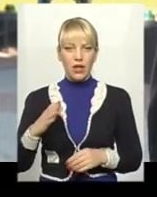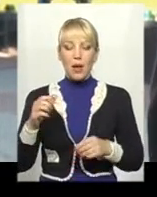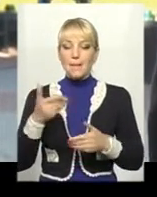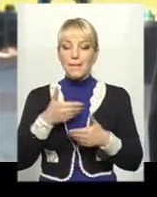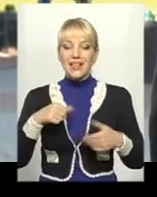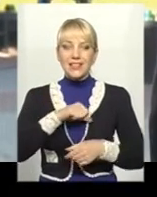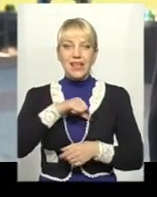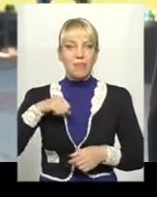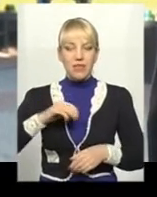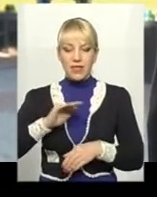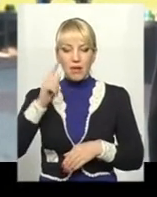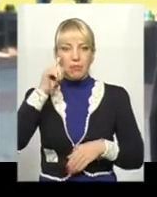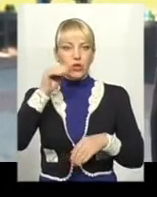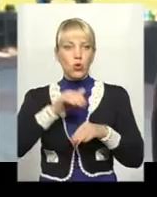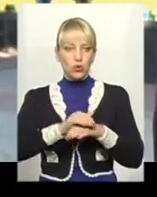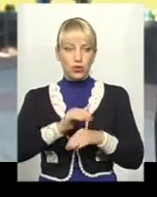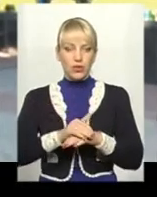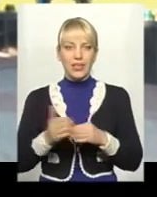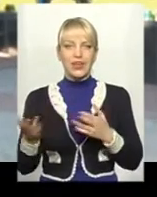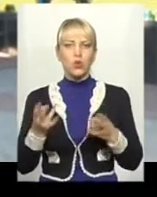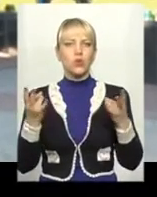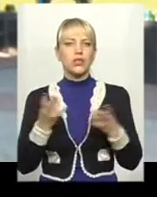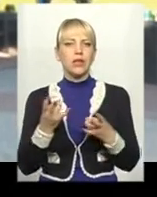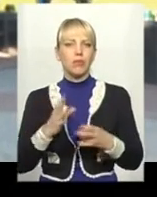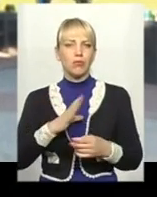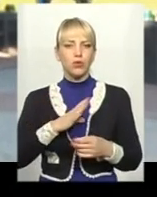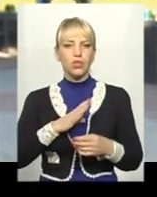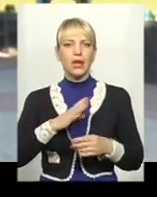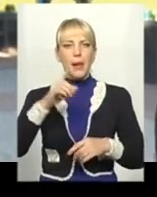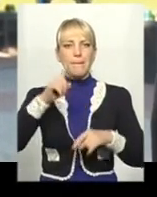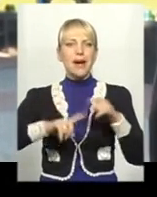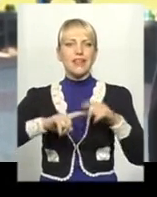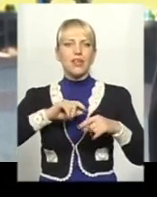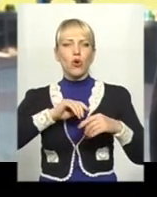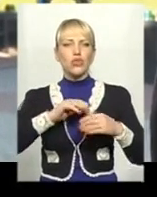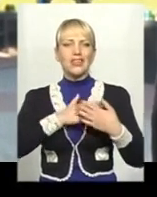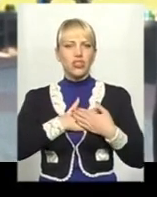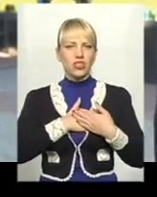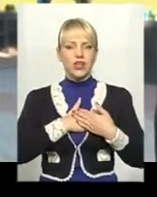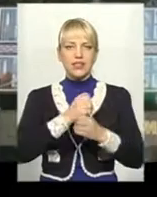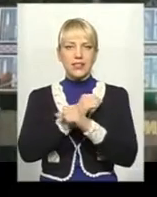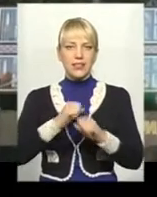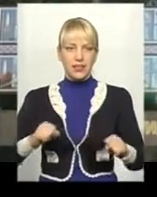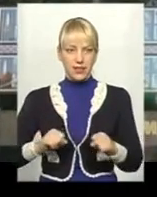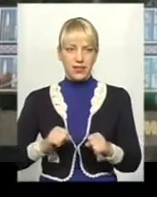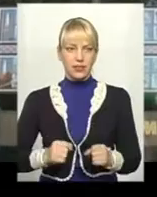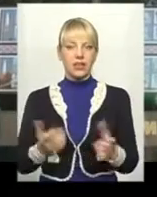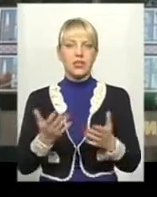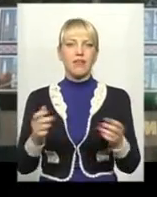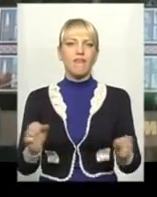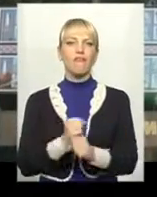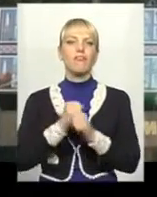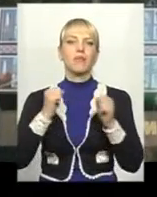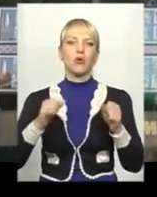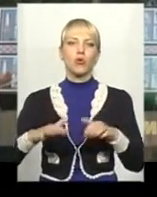підозрювали, які нутрують сили патріотичні в нашій нації, в нашому народі, які вибухнули